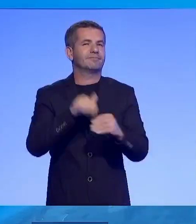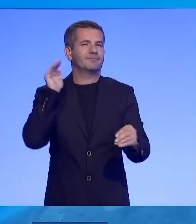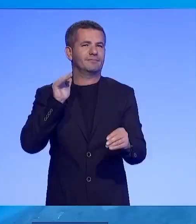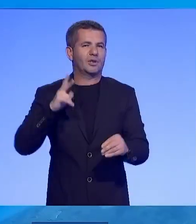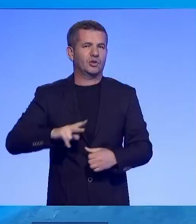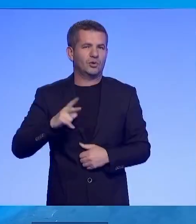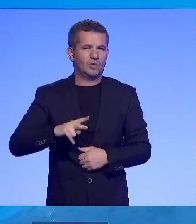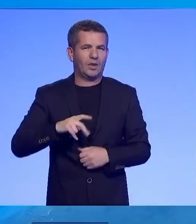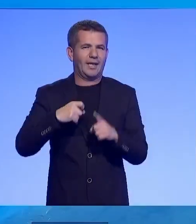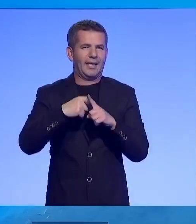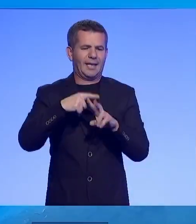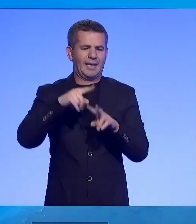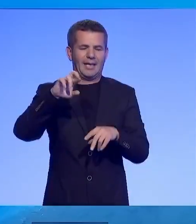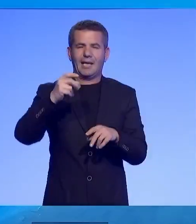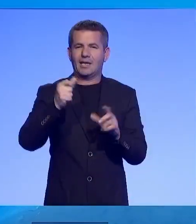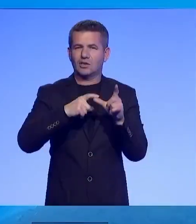Kyqyugor Kersën.